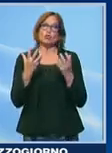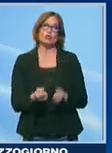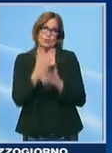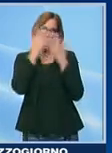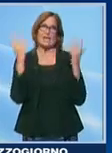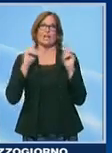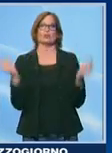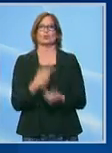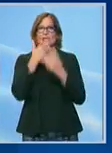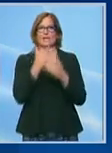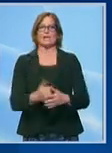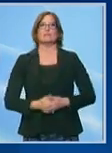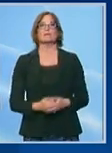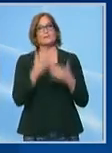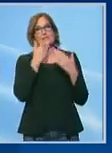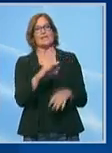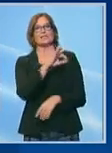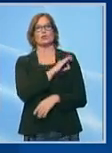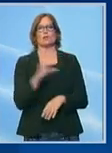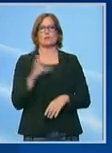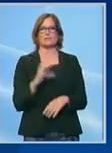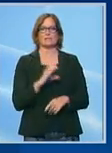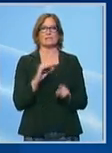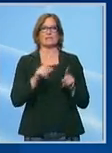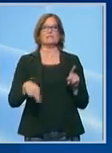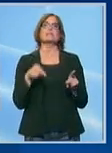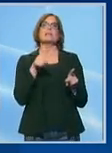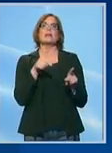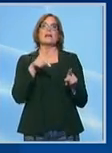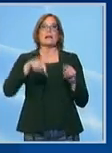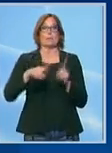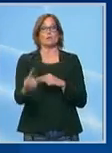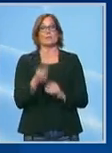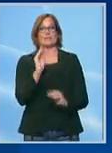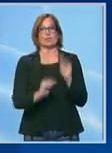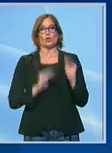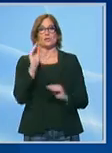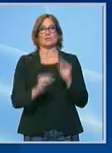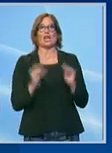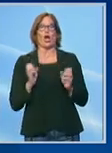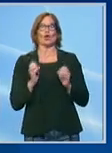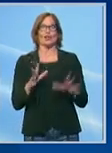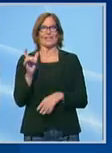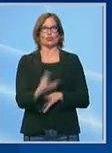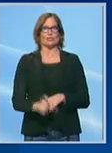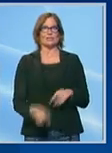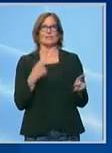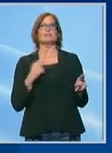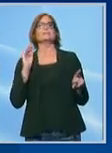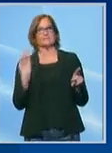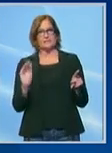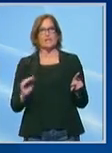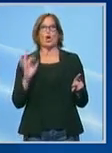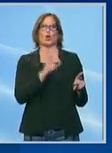Tutti, grazie. Grazie onorevole Cassese. Ha replicato l'onorevole Giampaolo Cassese, la prossima interrogazione di Coraggio Italia illustra e replica l